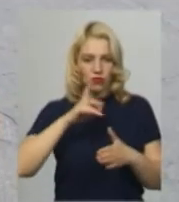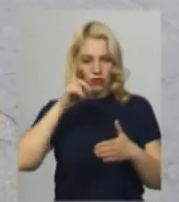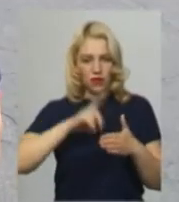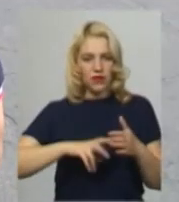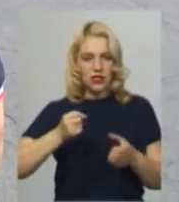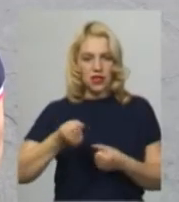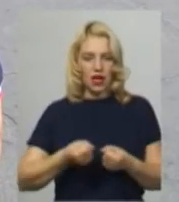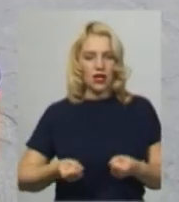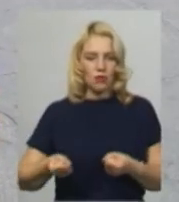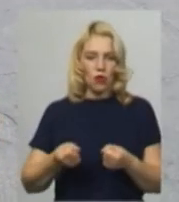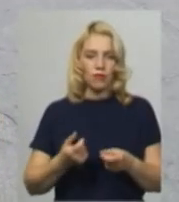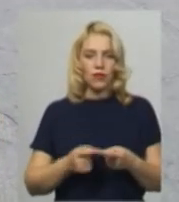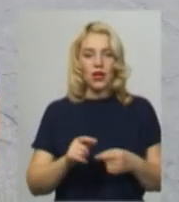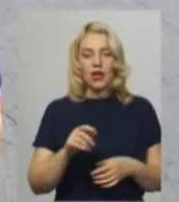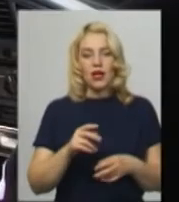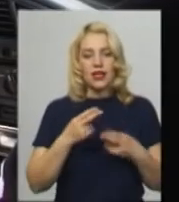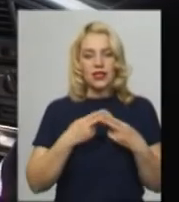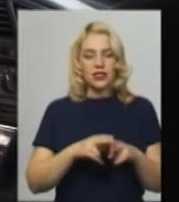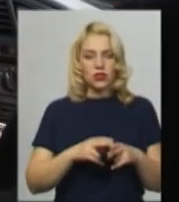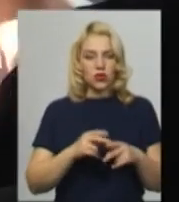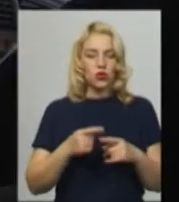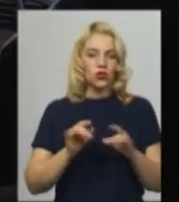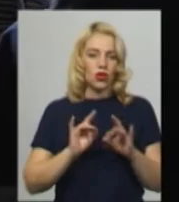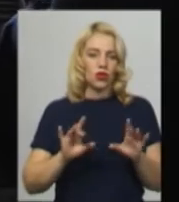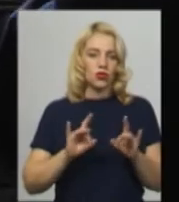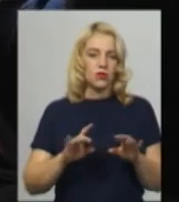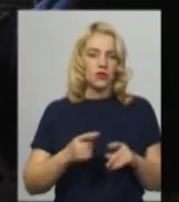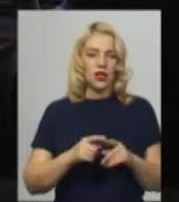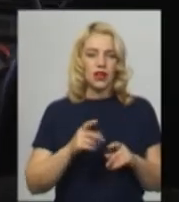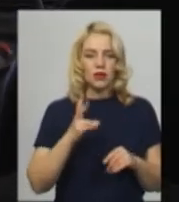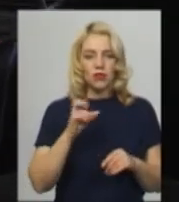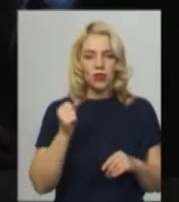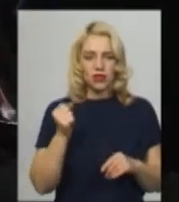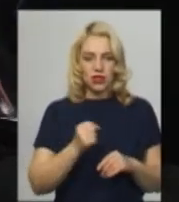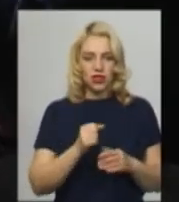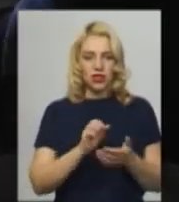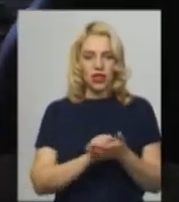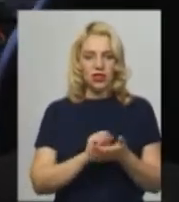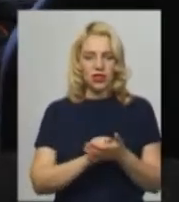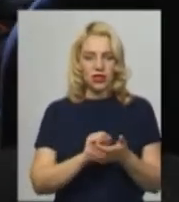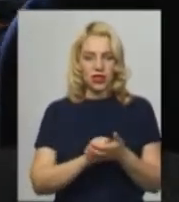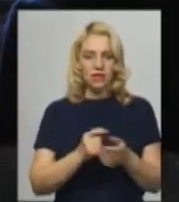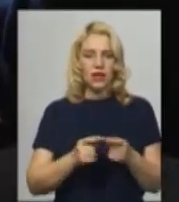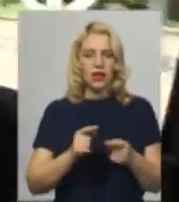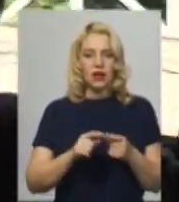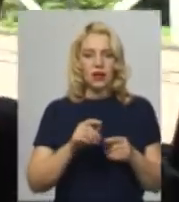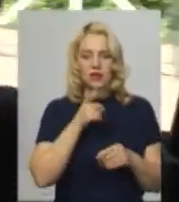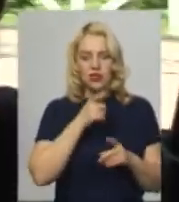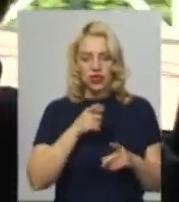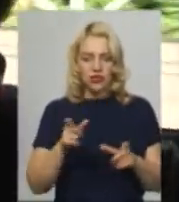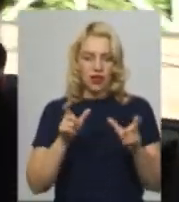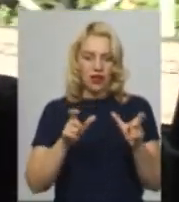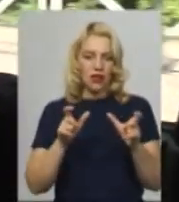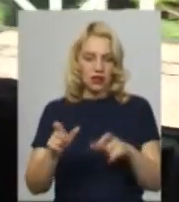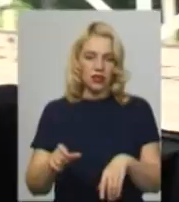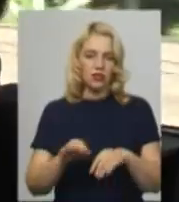Інструктор одній з автошкіл обласного центру Петро Заричан розповідає, практичні заняття у школах міста під час карантину проводять у масках. Решта –